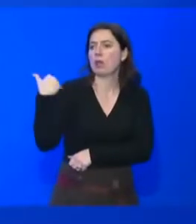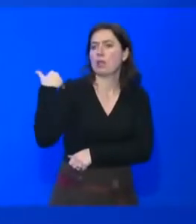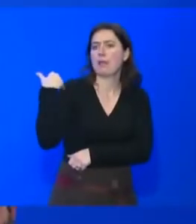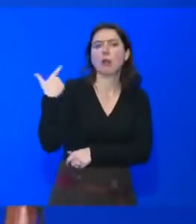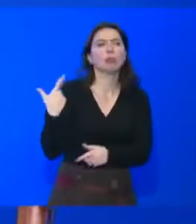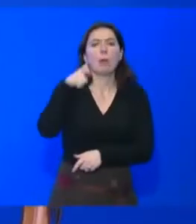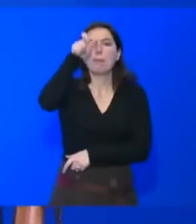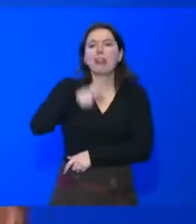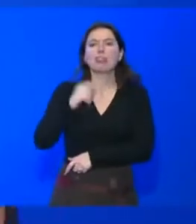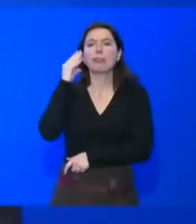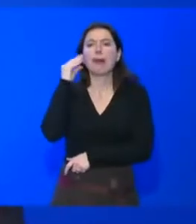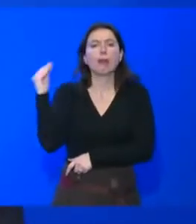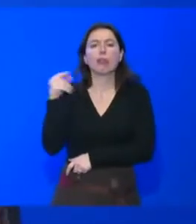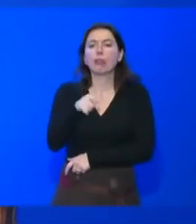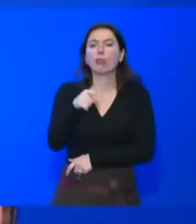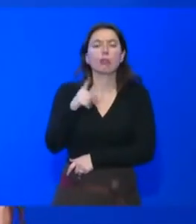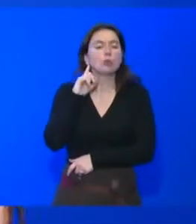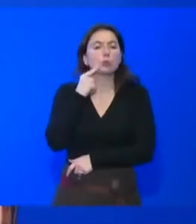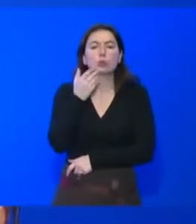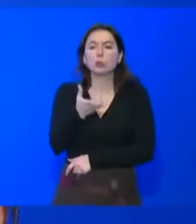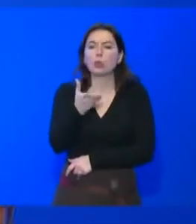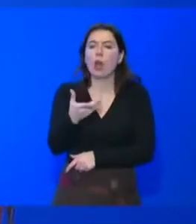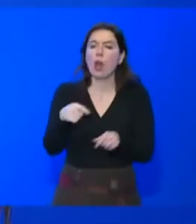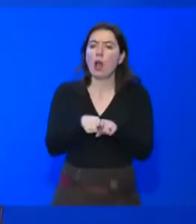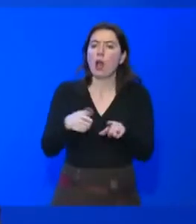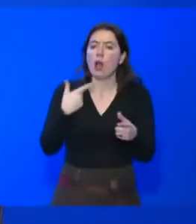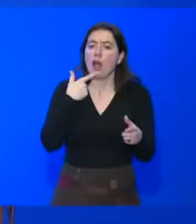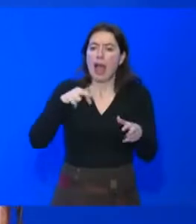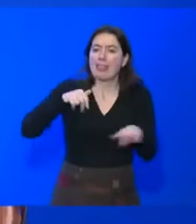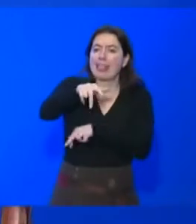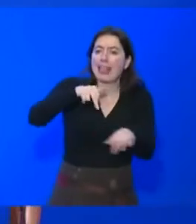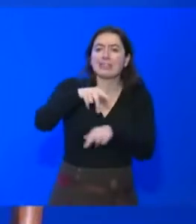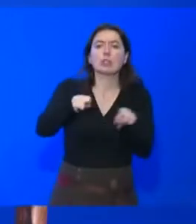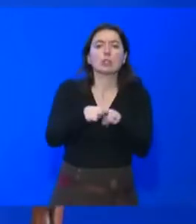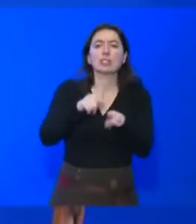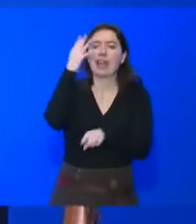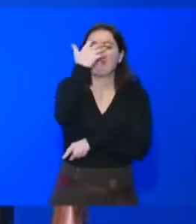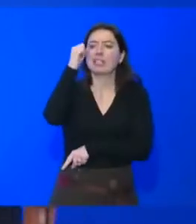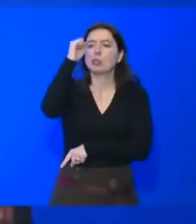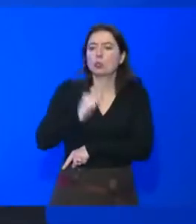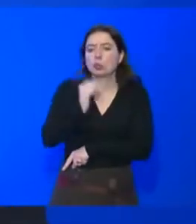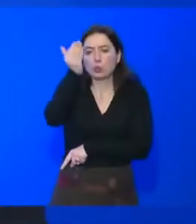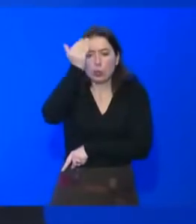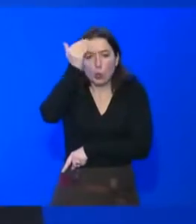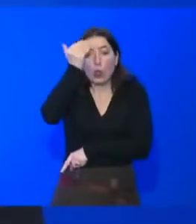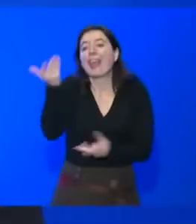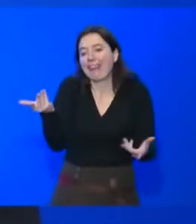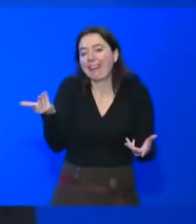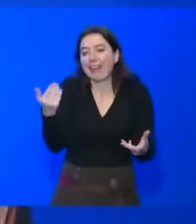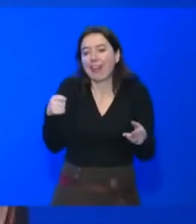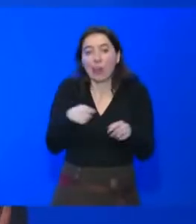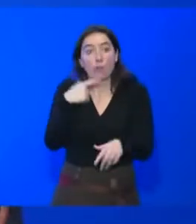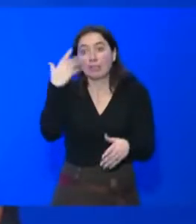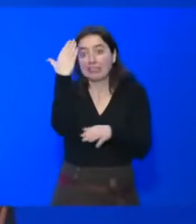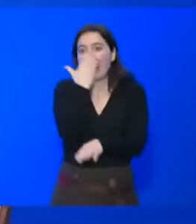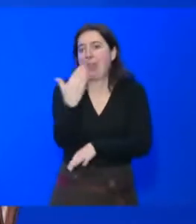malentendante, voilà, comme athlète, et puis d'un Sud-Africain qu'on connaît tous comme athlète. Et puis, à part ça, rien